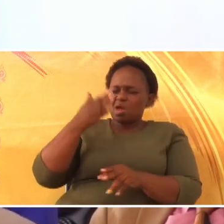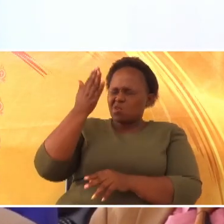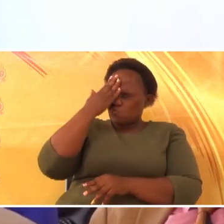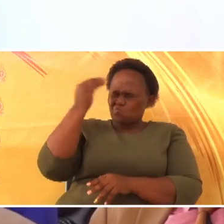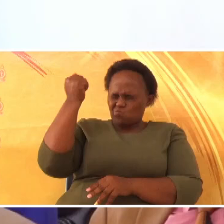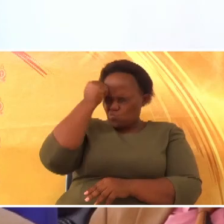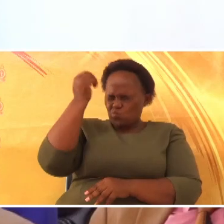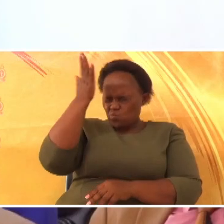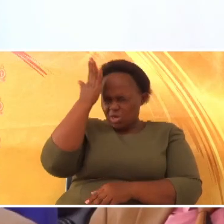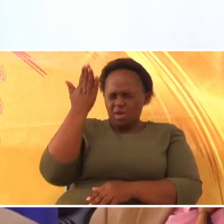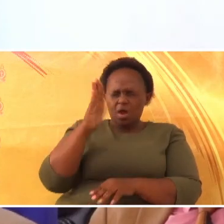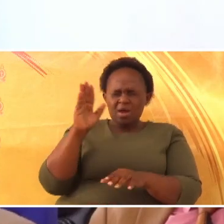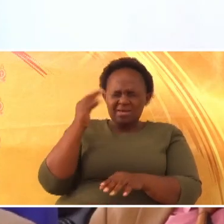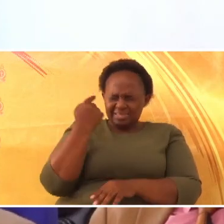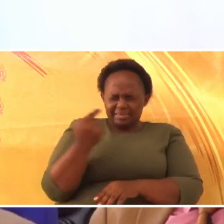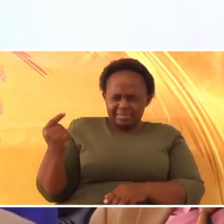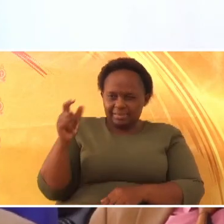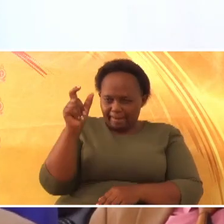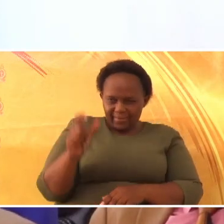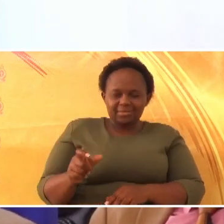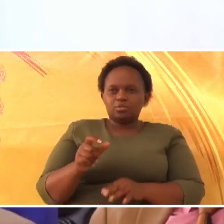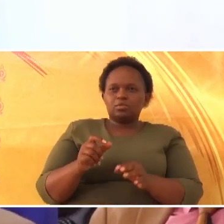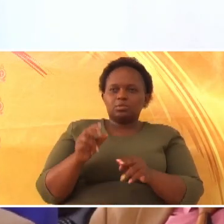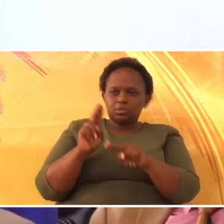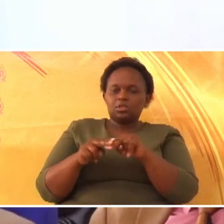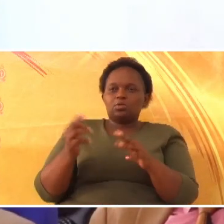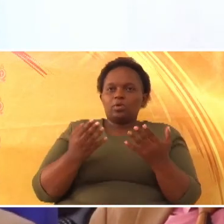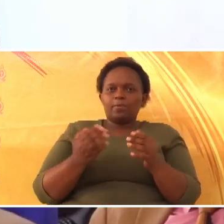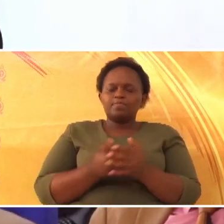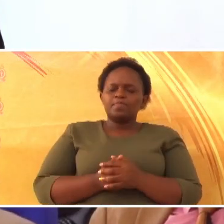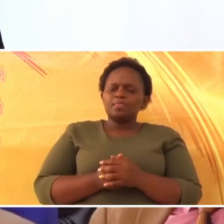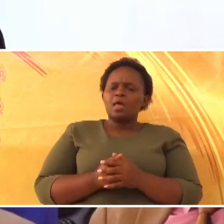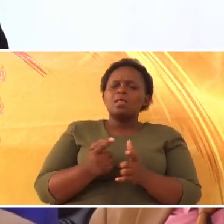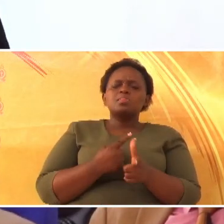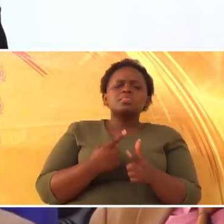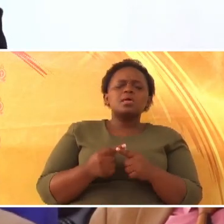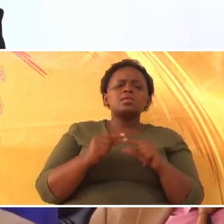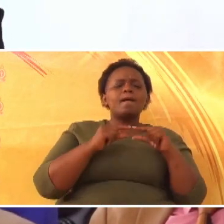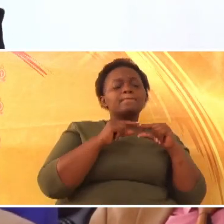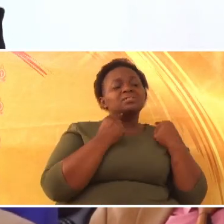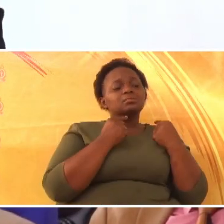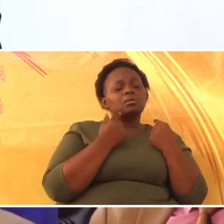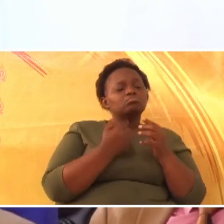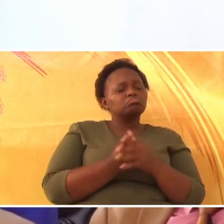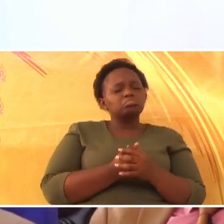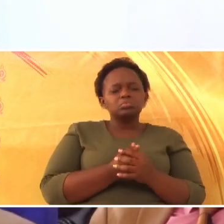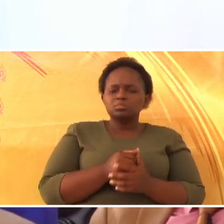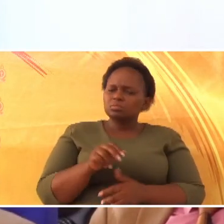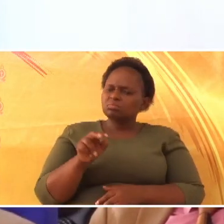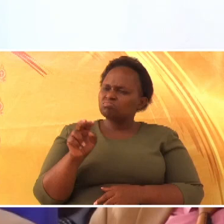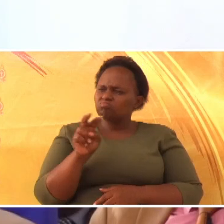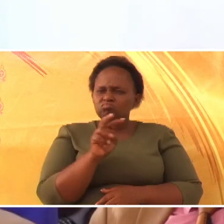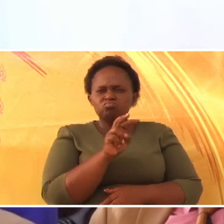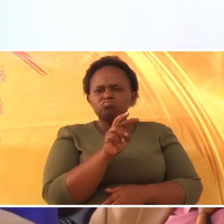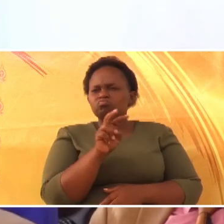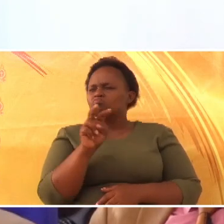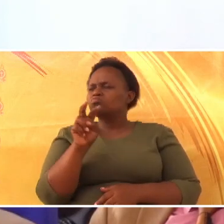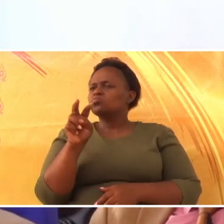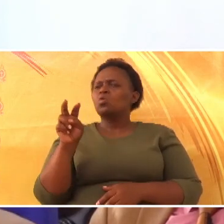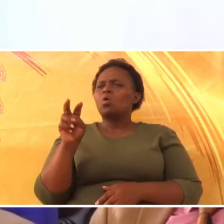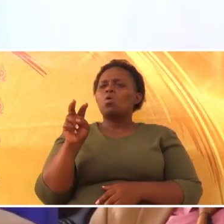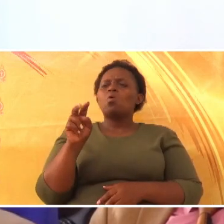where each and everybody is. Nasa huyu mchungaji anakuenda, hakaangalia, hakaona mzee,